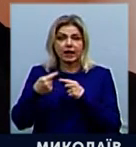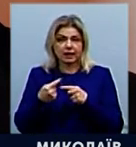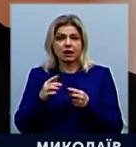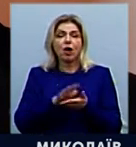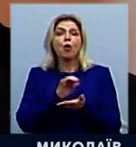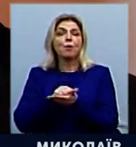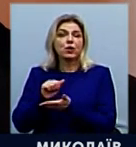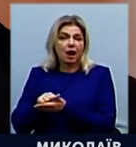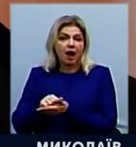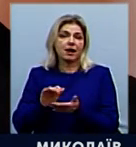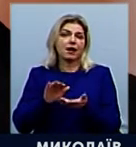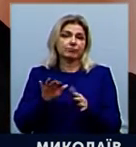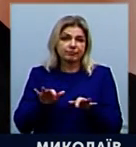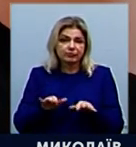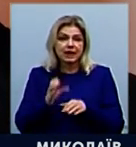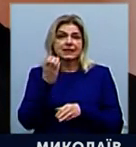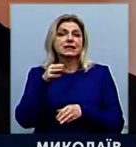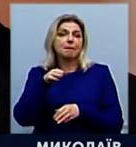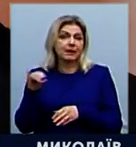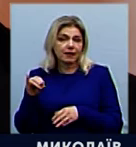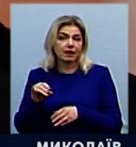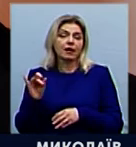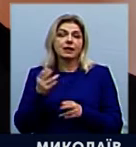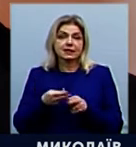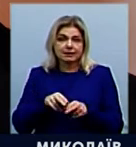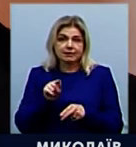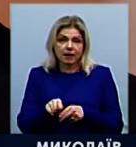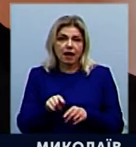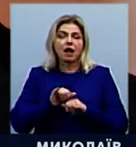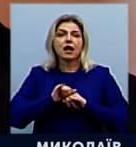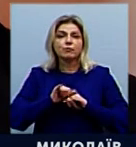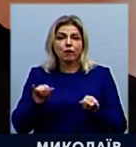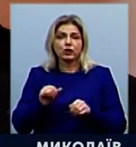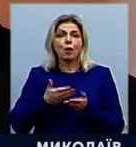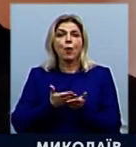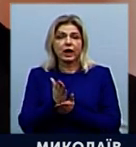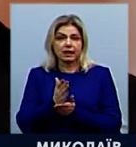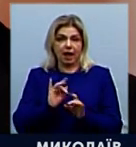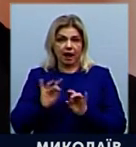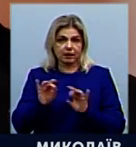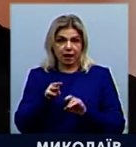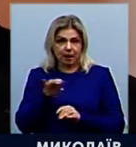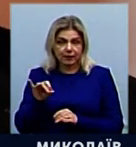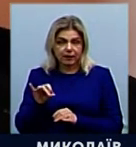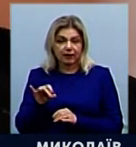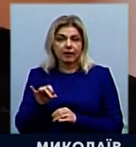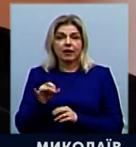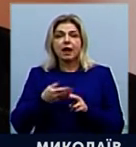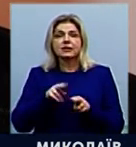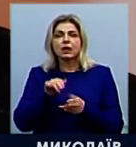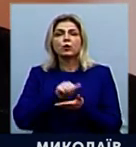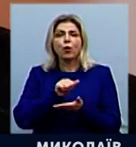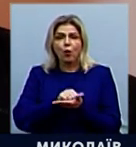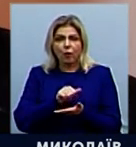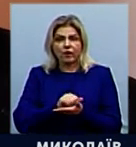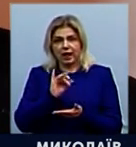комунікація через ЗМІ, це розповсюдження політичної реклами, то есть розповсюдження друкованої